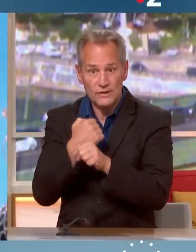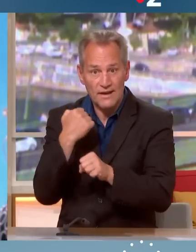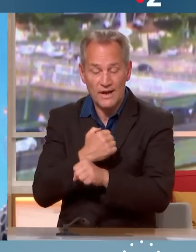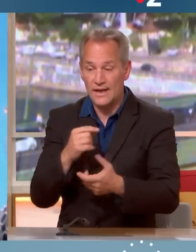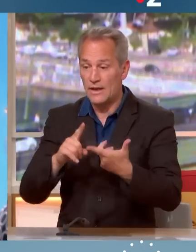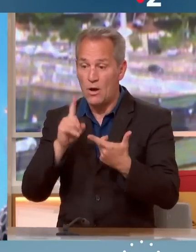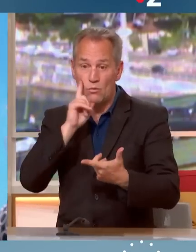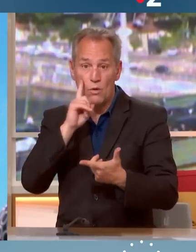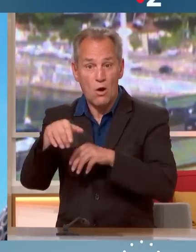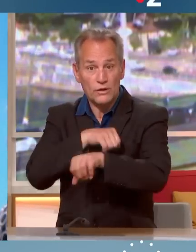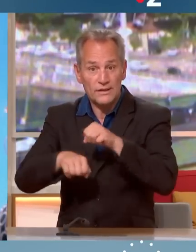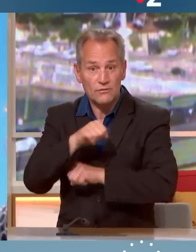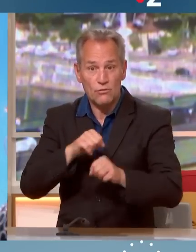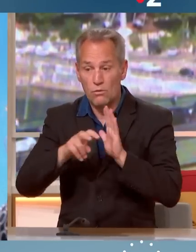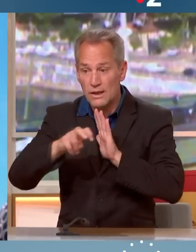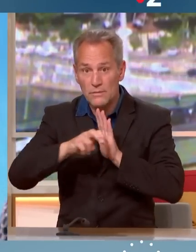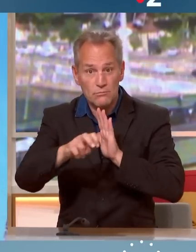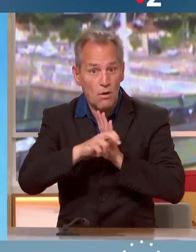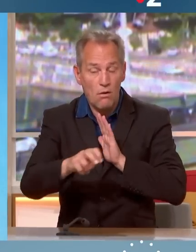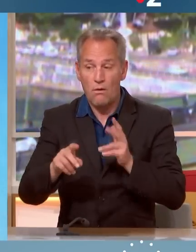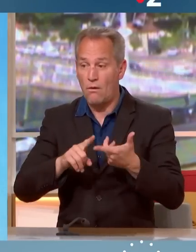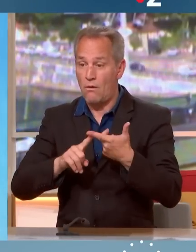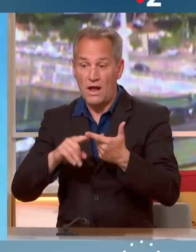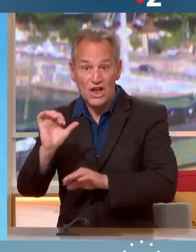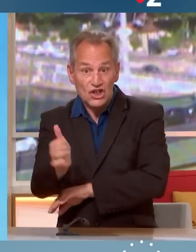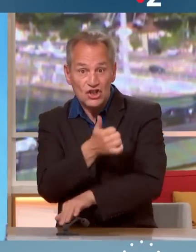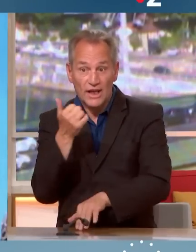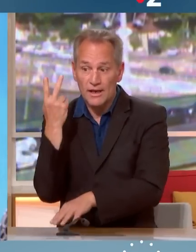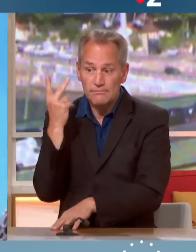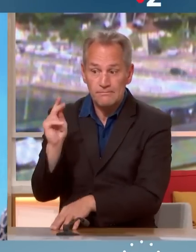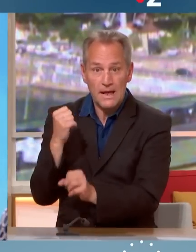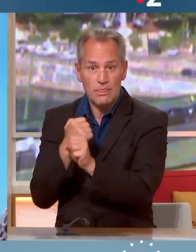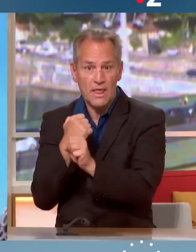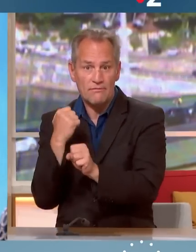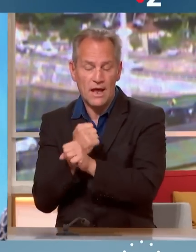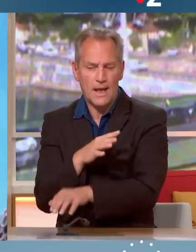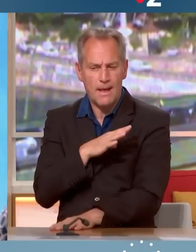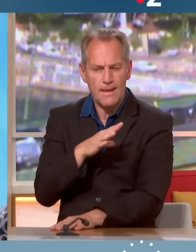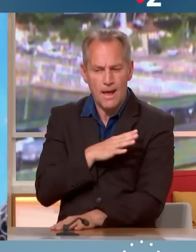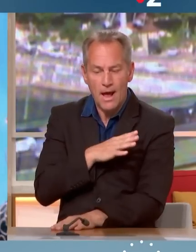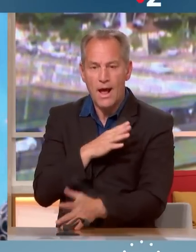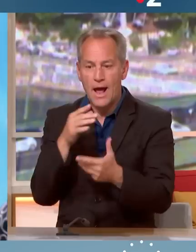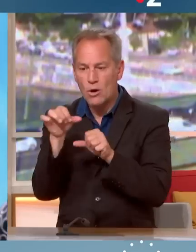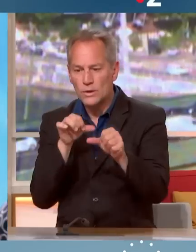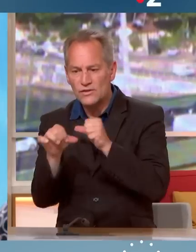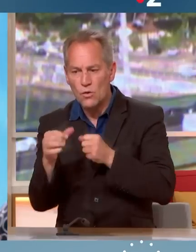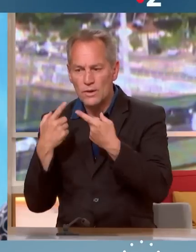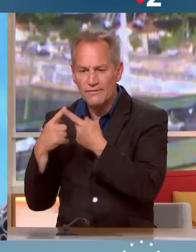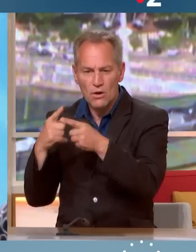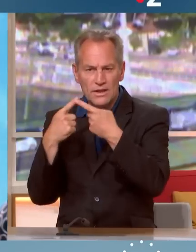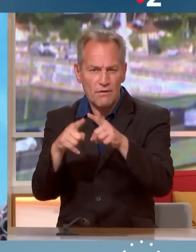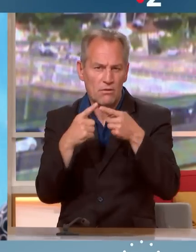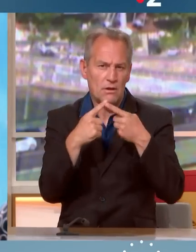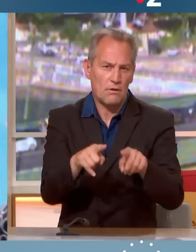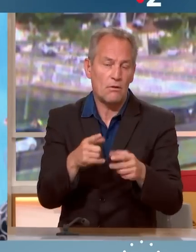'organisation des déplacements et parce que chacun, dans son travail, a des conditions différentes. Ce n pas la même